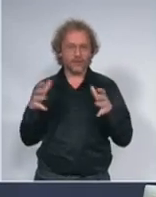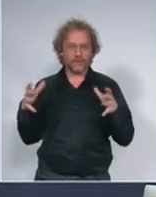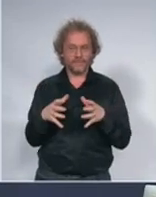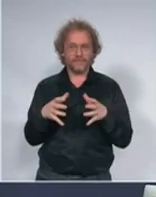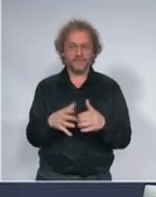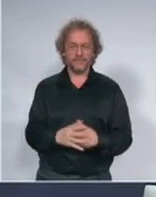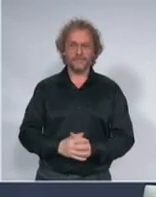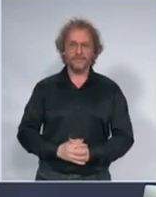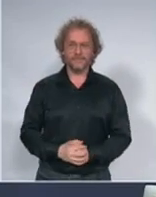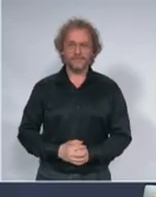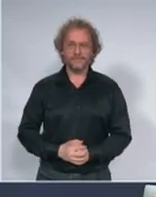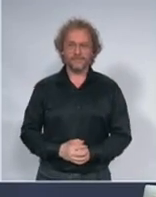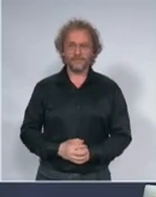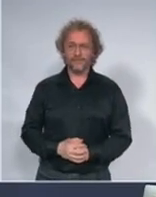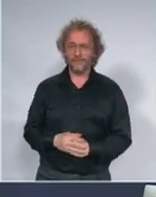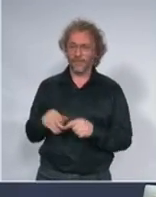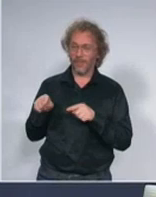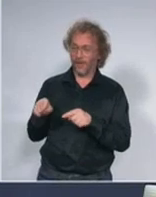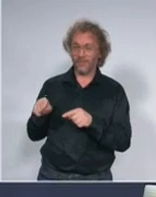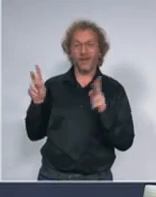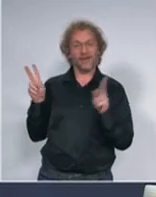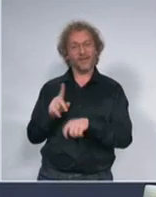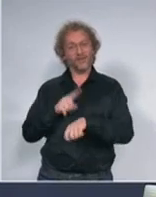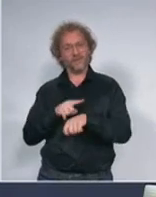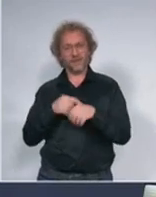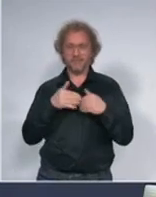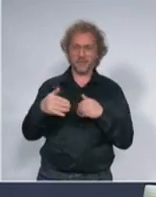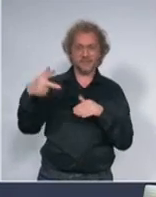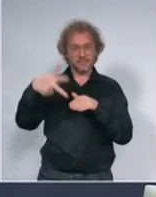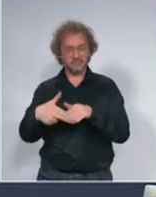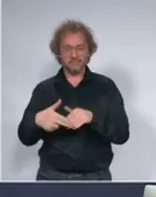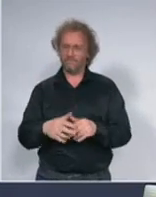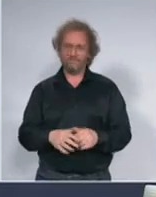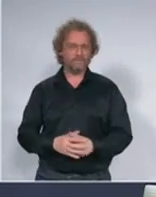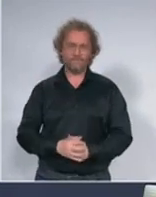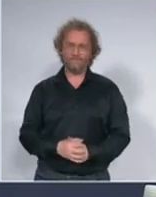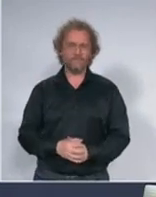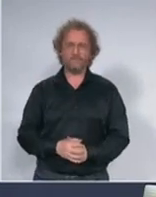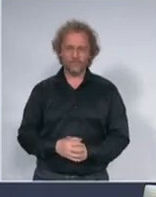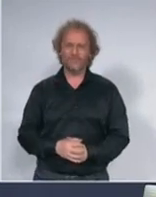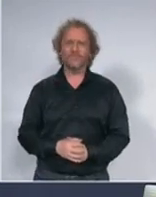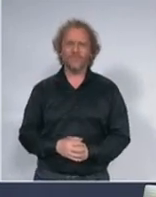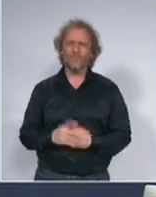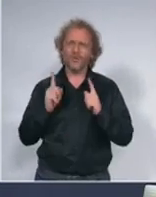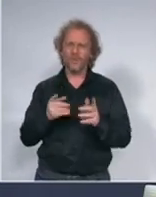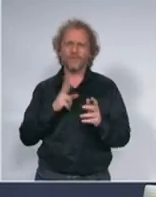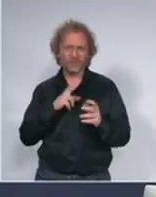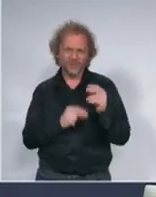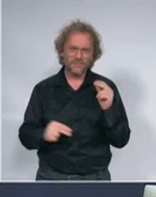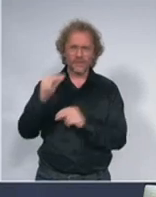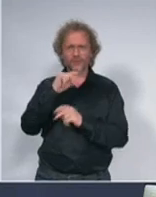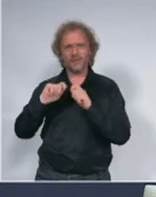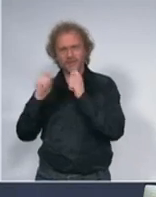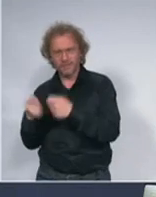krajeva ovo neće sigurno kratko trajati. Moramo da imamo više timova, da se smenjujemo, da